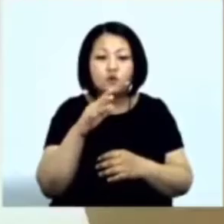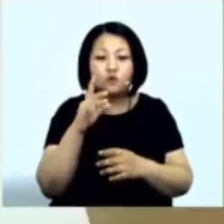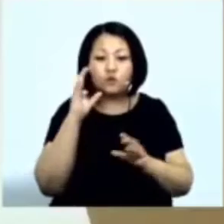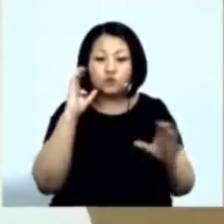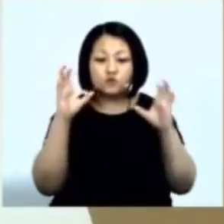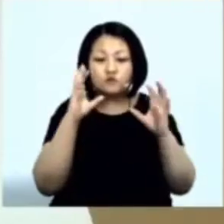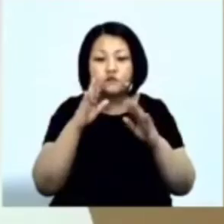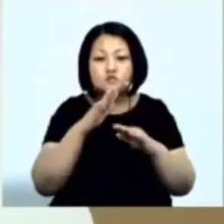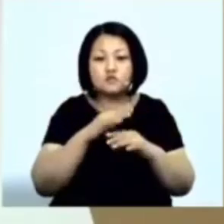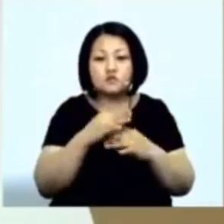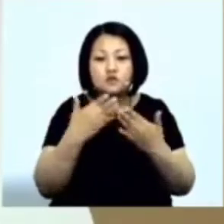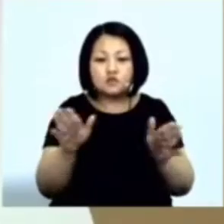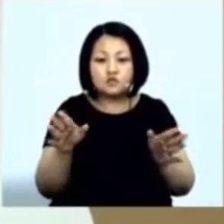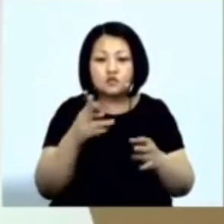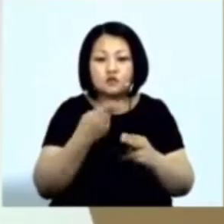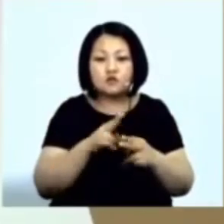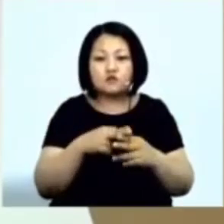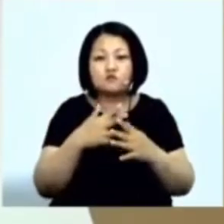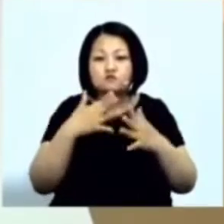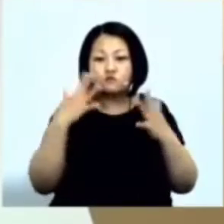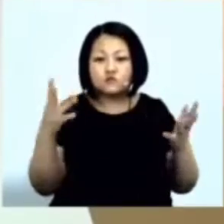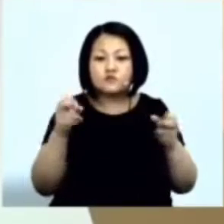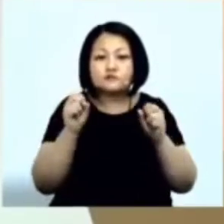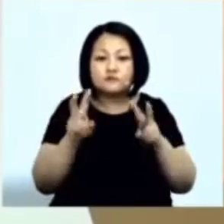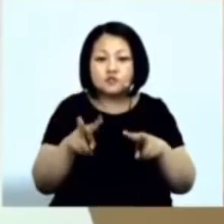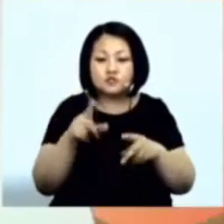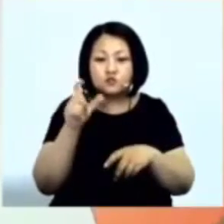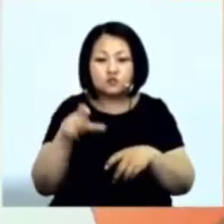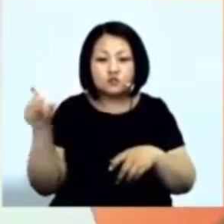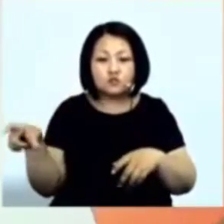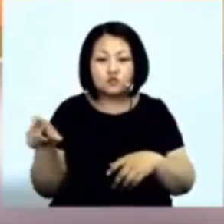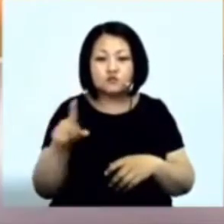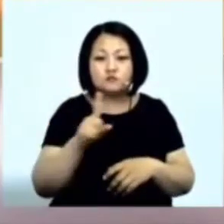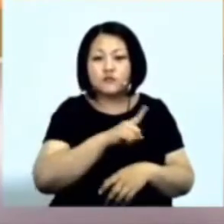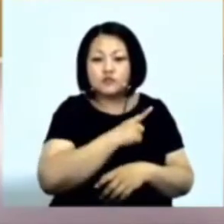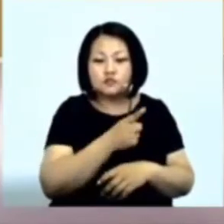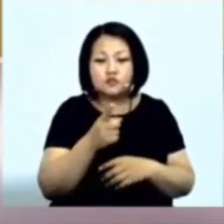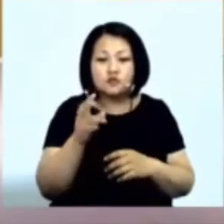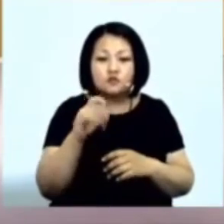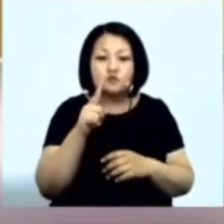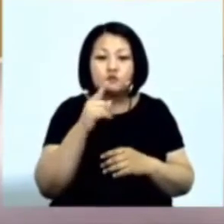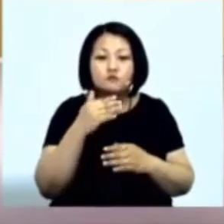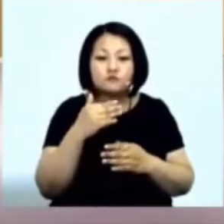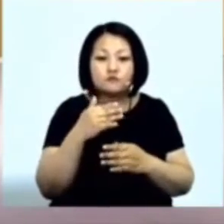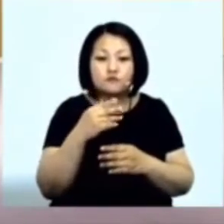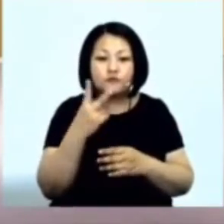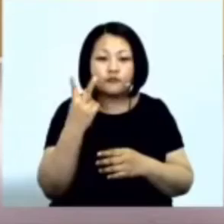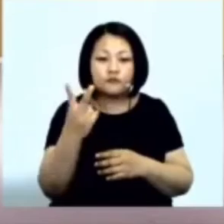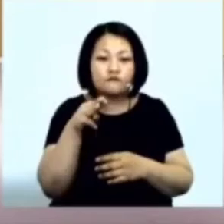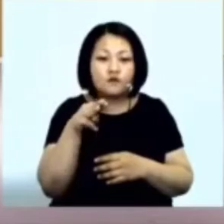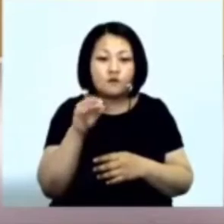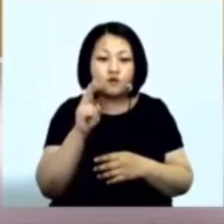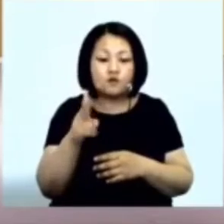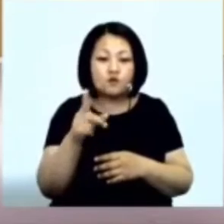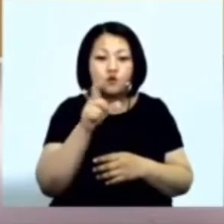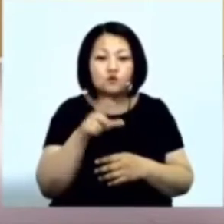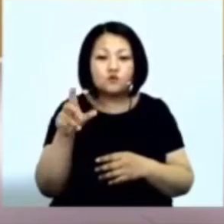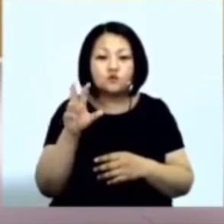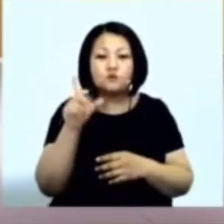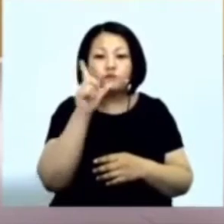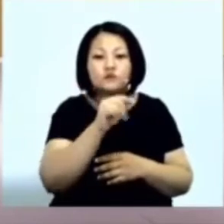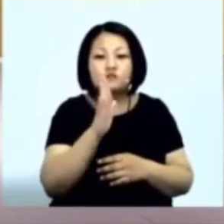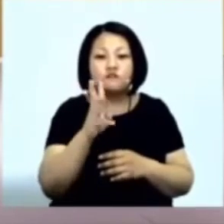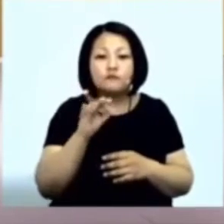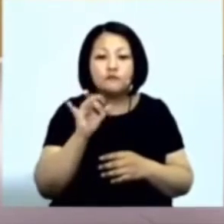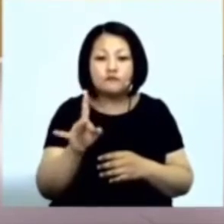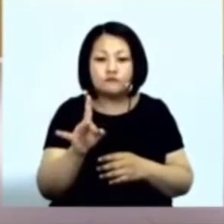Ребята, это крупные специалисты Работали крупные специалисты Чтобы выпустить два потока Людей, которые пошли в мир Что